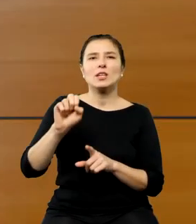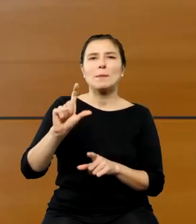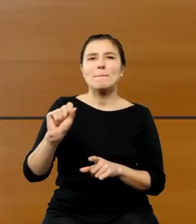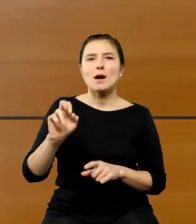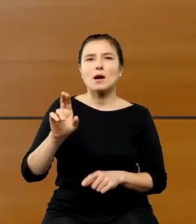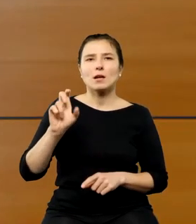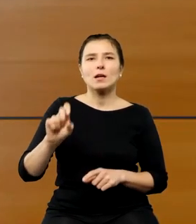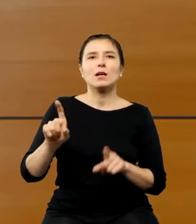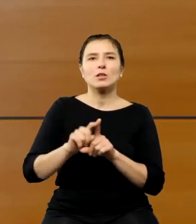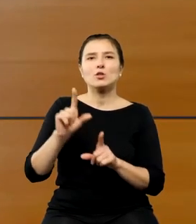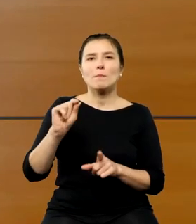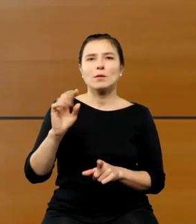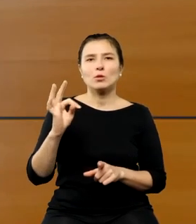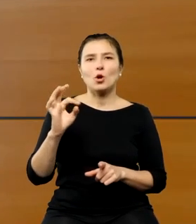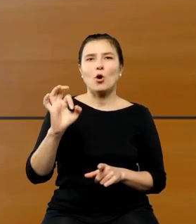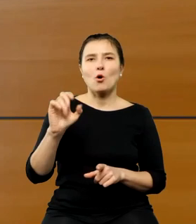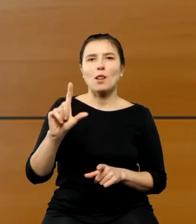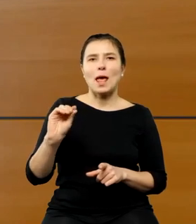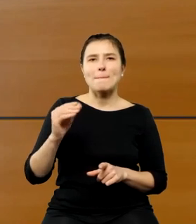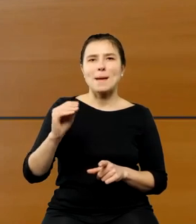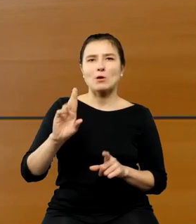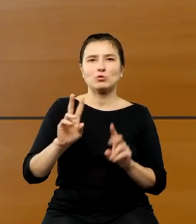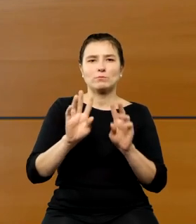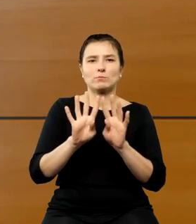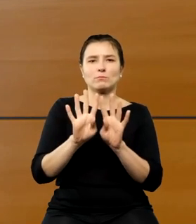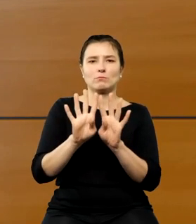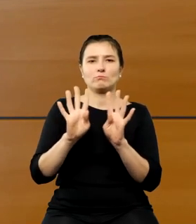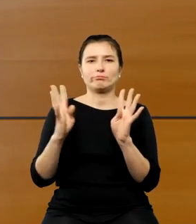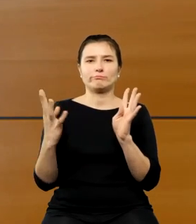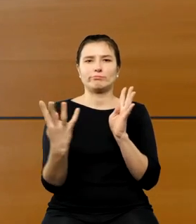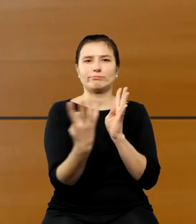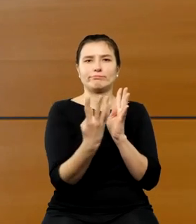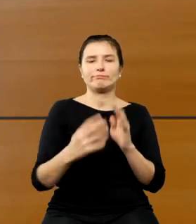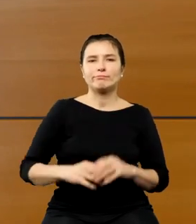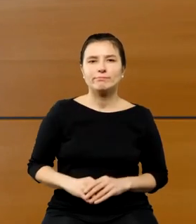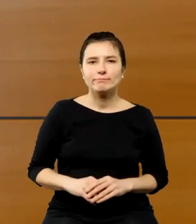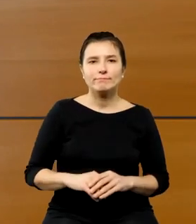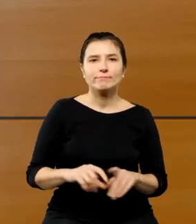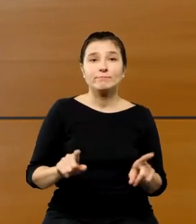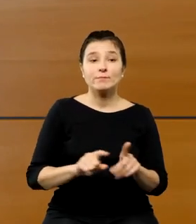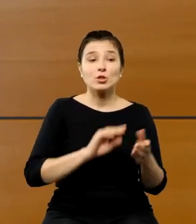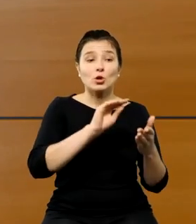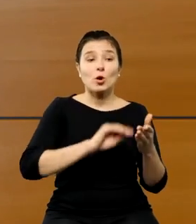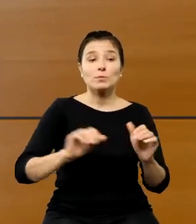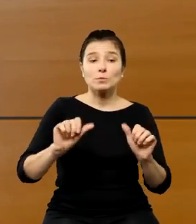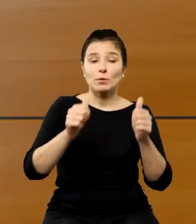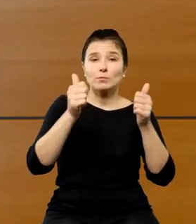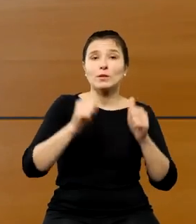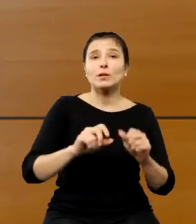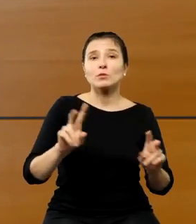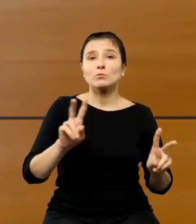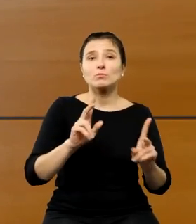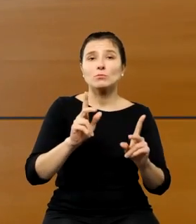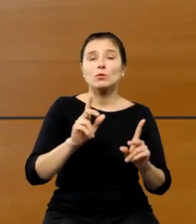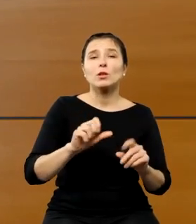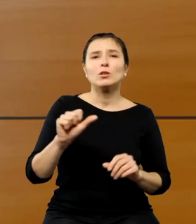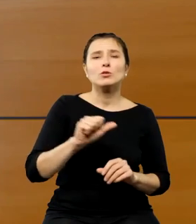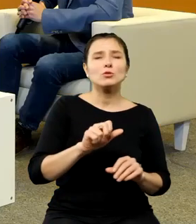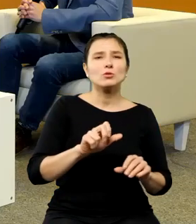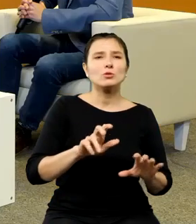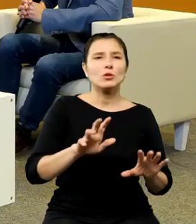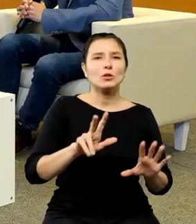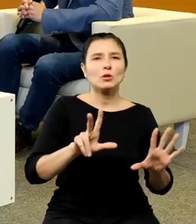Ptolemausza więc i też w opisie tego pomnika to jest pomnik z 1934 roku